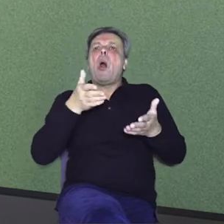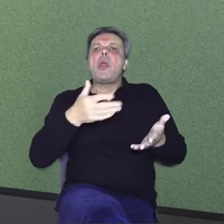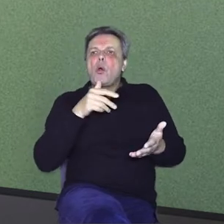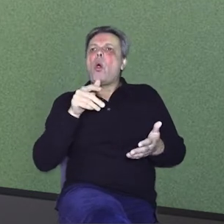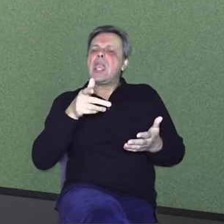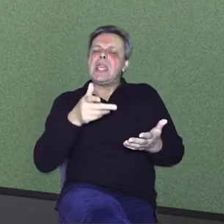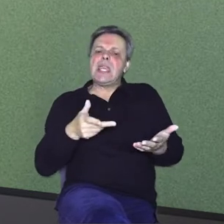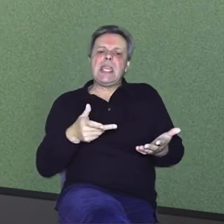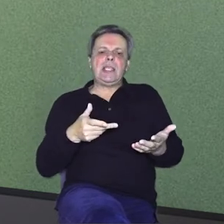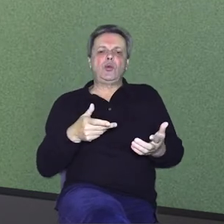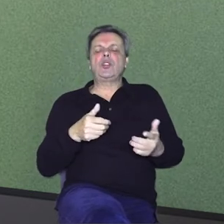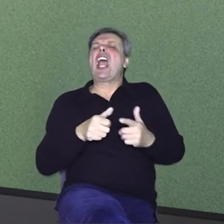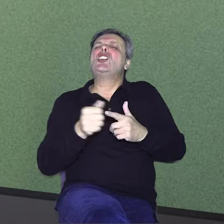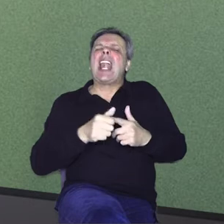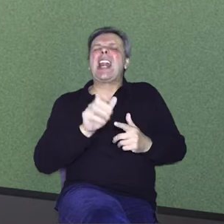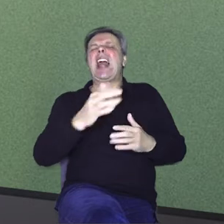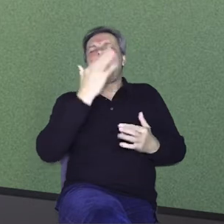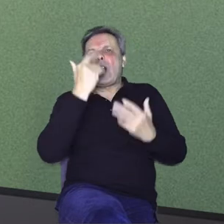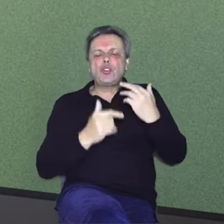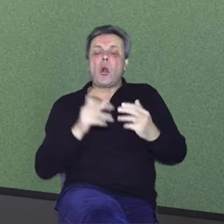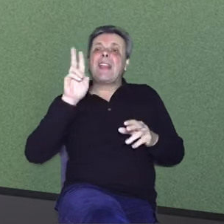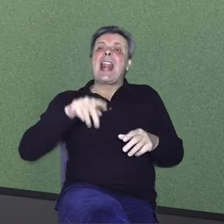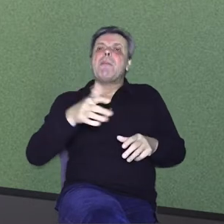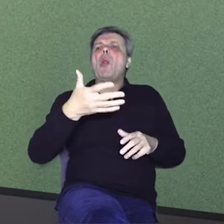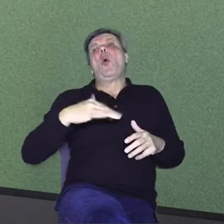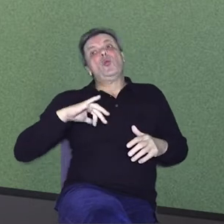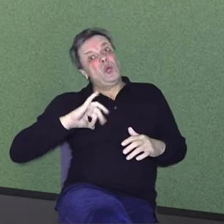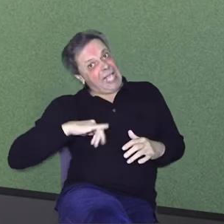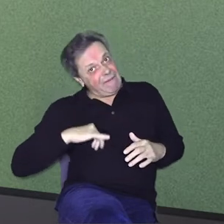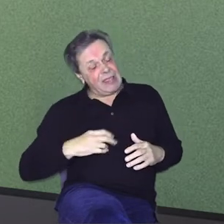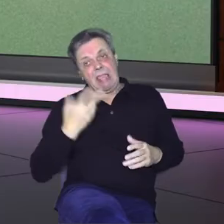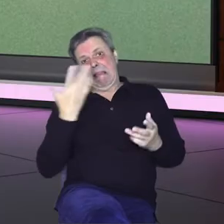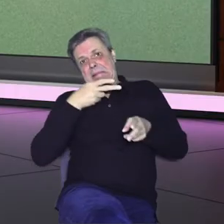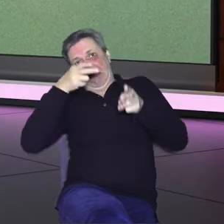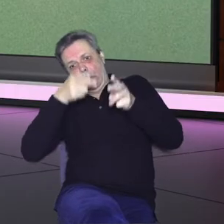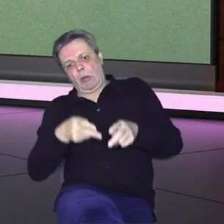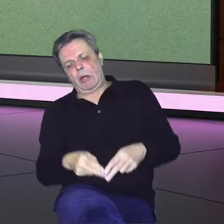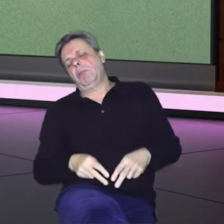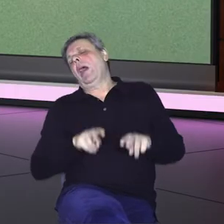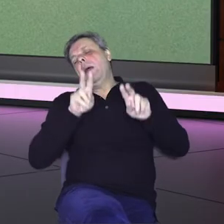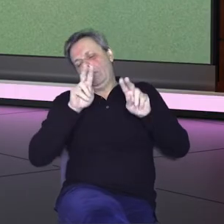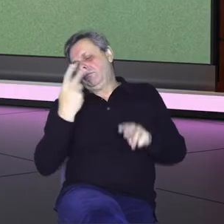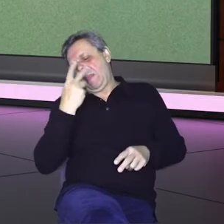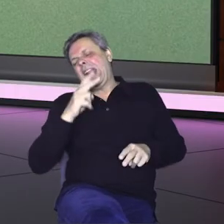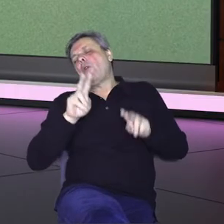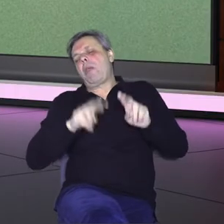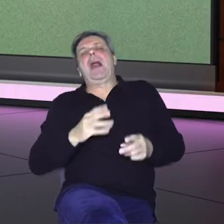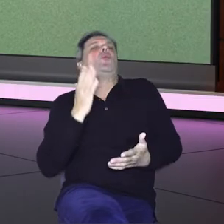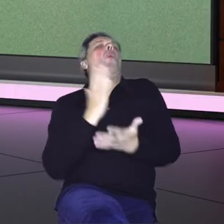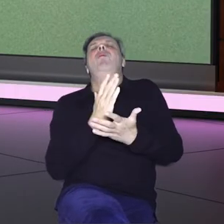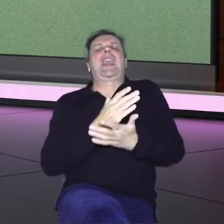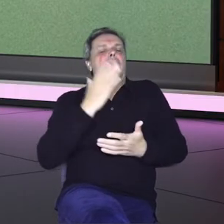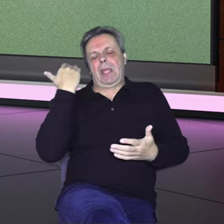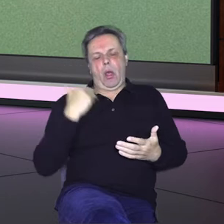koji tu se možda šalili na tvoji račun, ali i onih koji su zavivni, koji su se rugali? Naravno da ima, tog je uvijek bilo i uvijek će